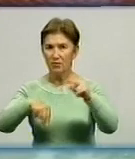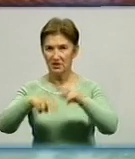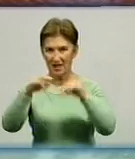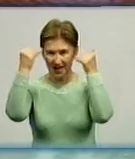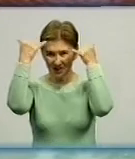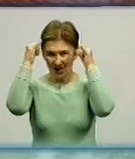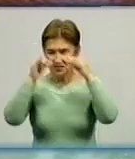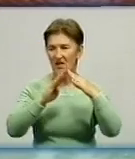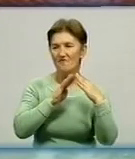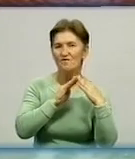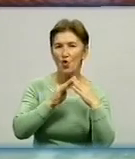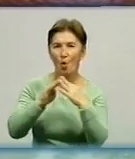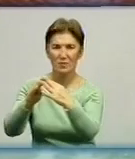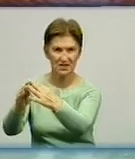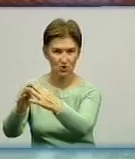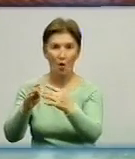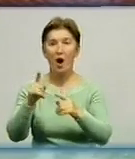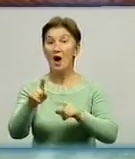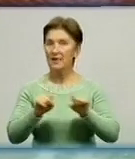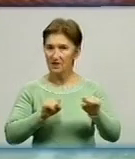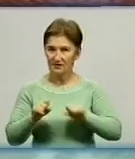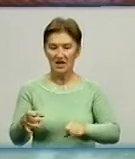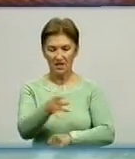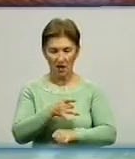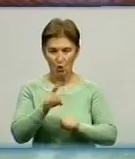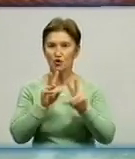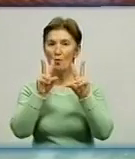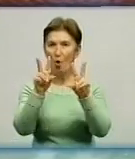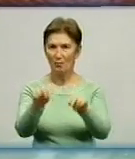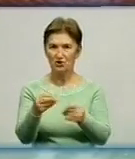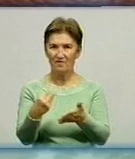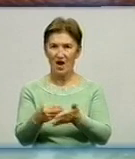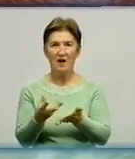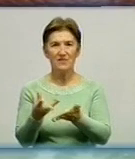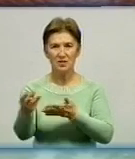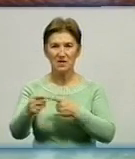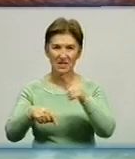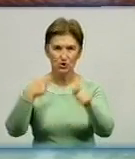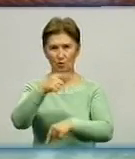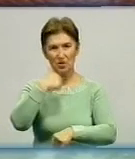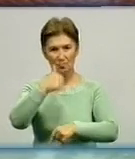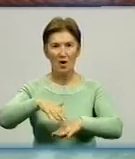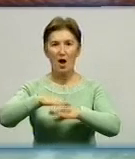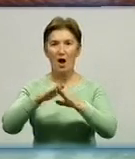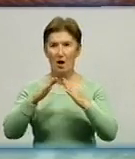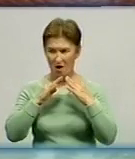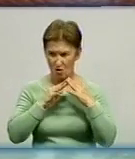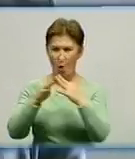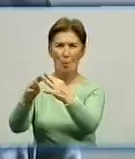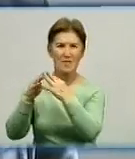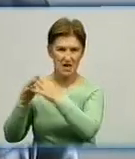комплексу для великої рогатої худоби. Керівник району пообіцяв при наявності фінансування, у наступному році комплекс запрацює.